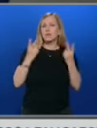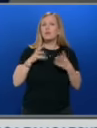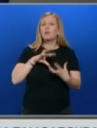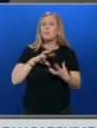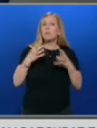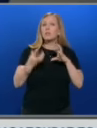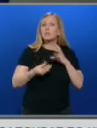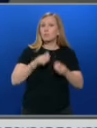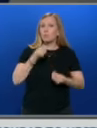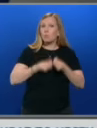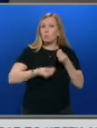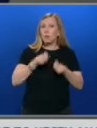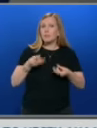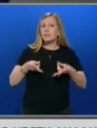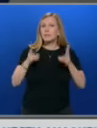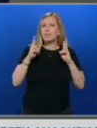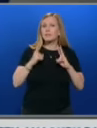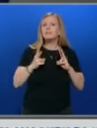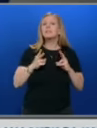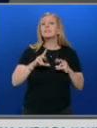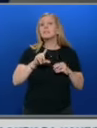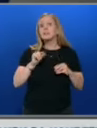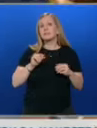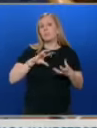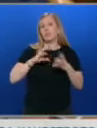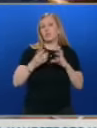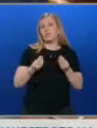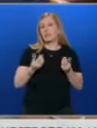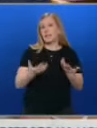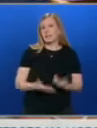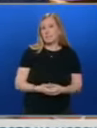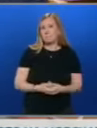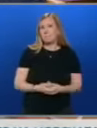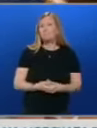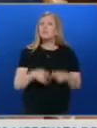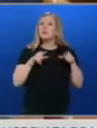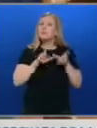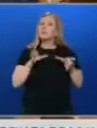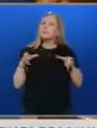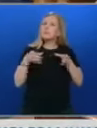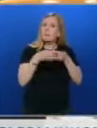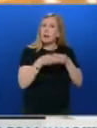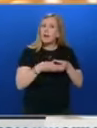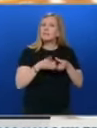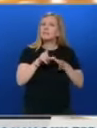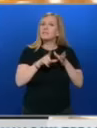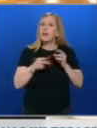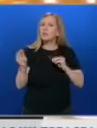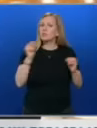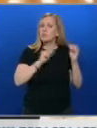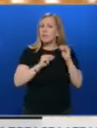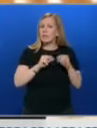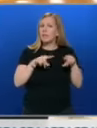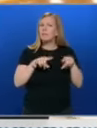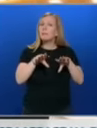че политическите проблеми се решават с политически средства. Прокурорската колегия се е събрана извънредно заседание и приеза информация